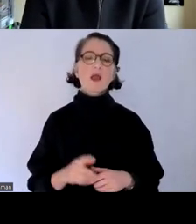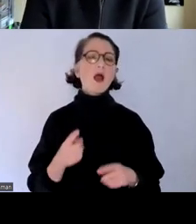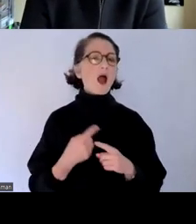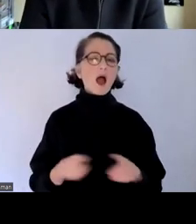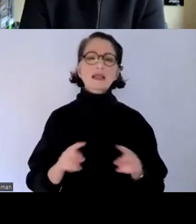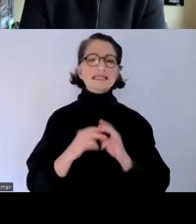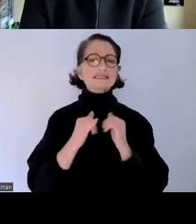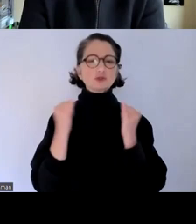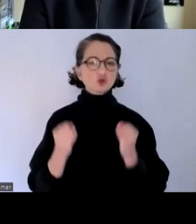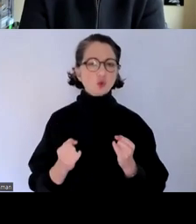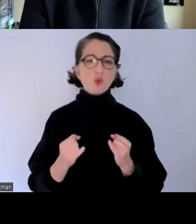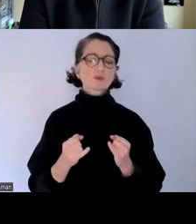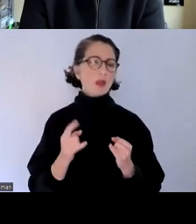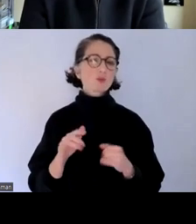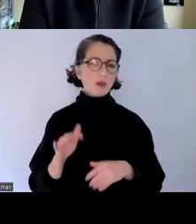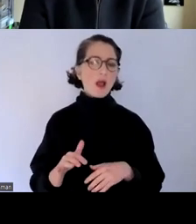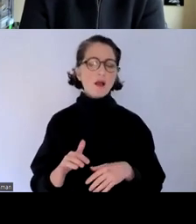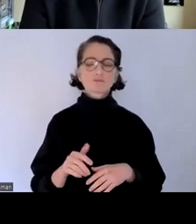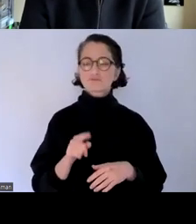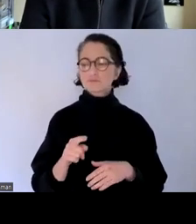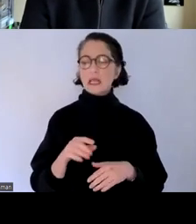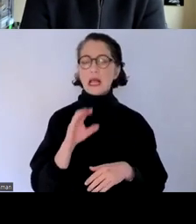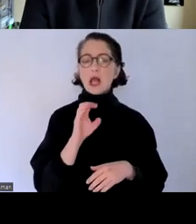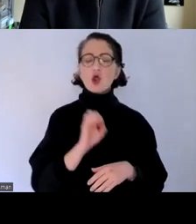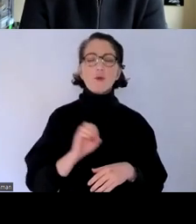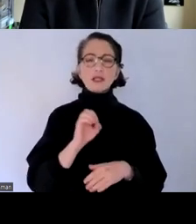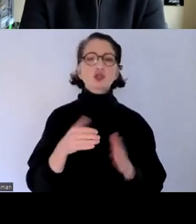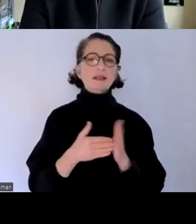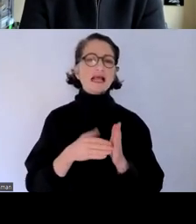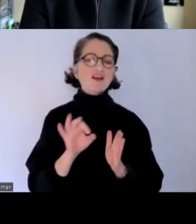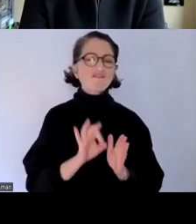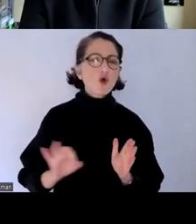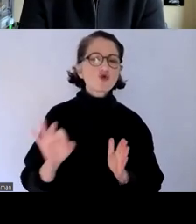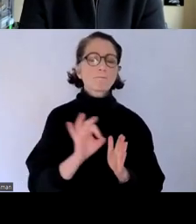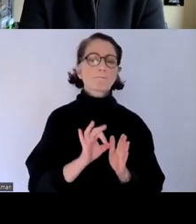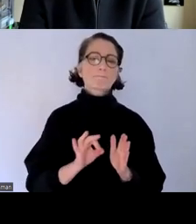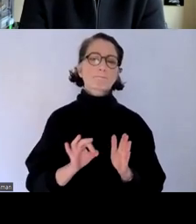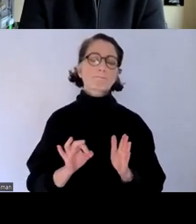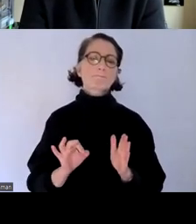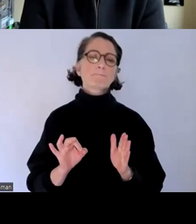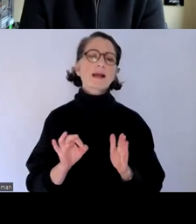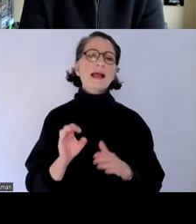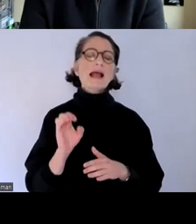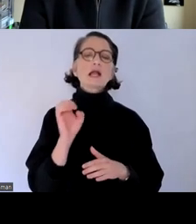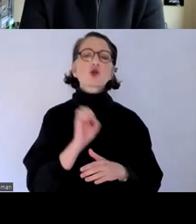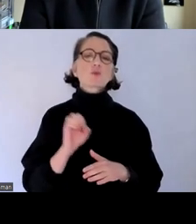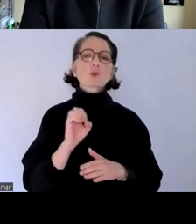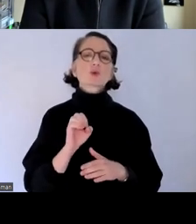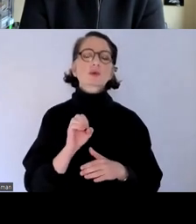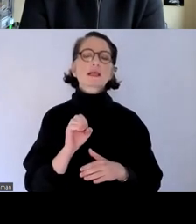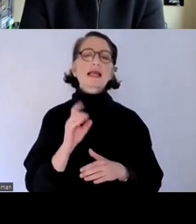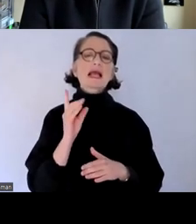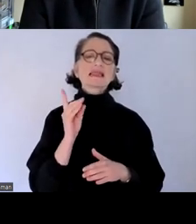der europäische behinderten vorum der europäischen disability forum